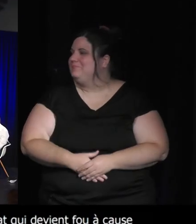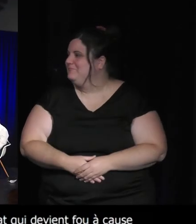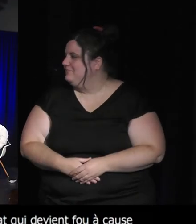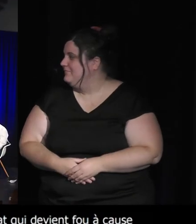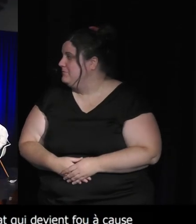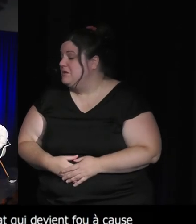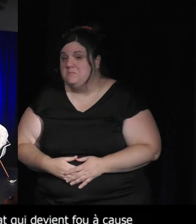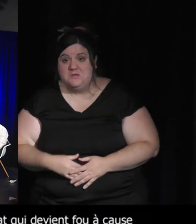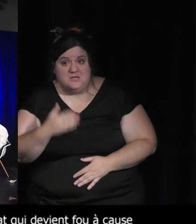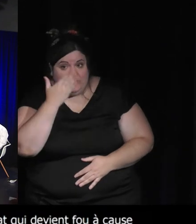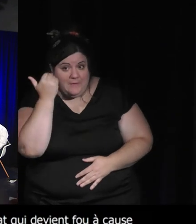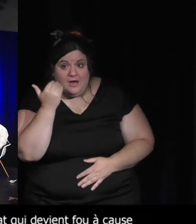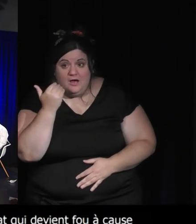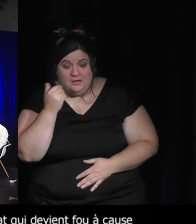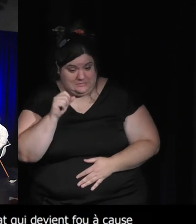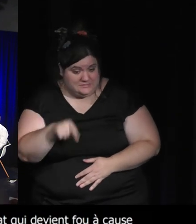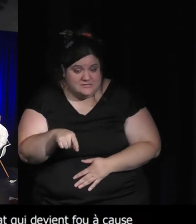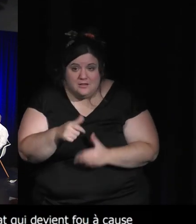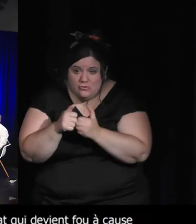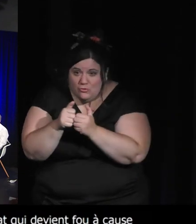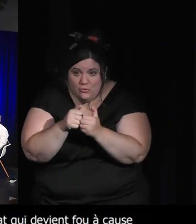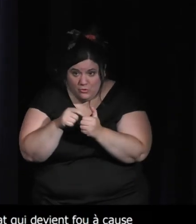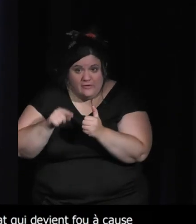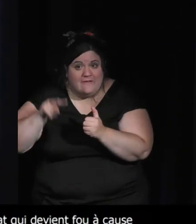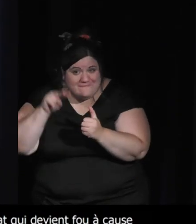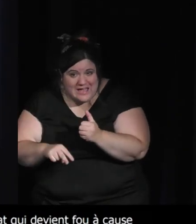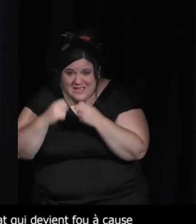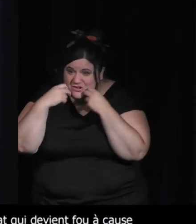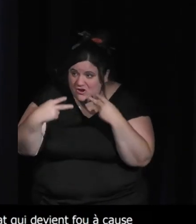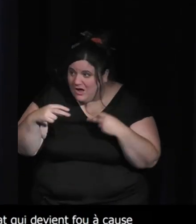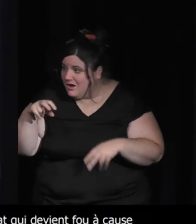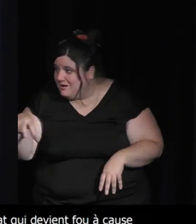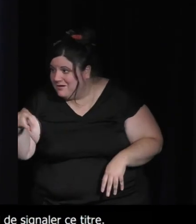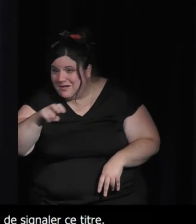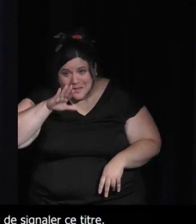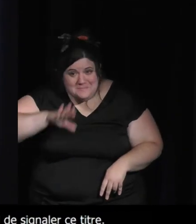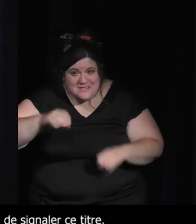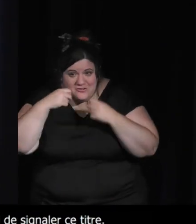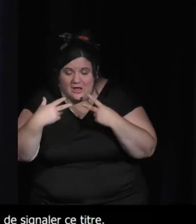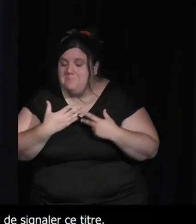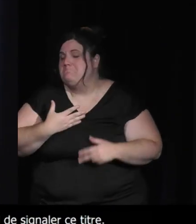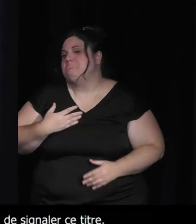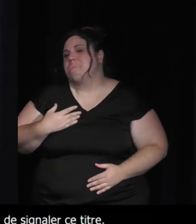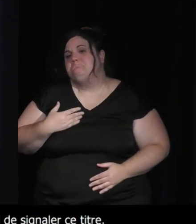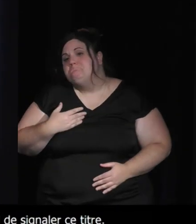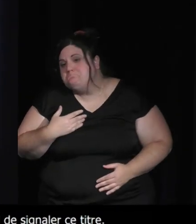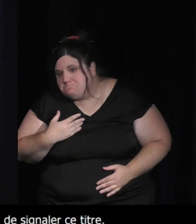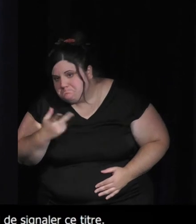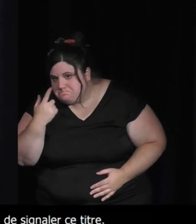après on ne sait pas si dans ce trait on va vraiment jouer un chat qui va à ses occupations de charge vu l'appareillage qu'il a sur le